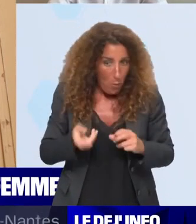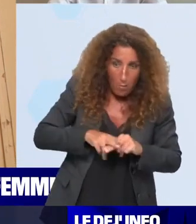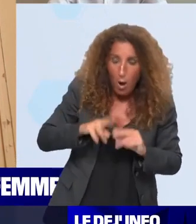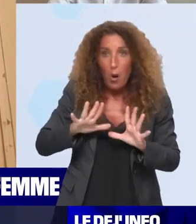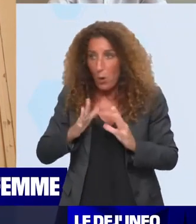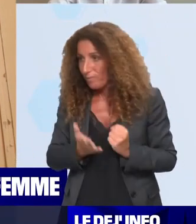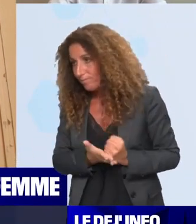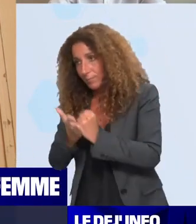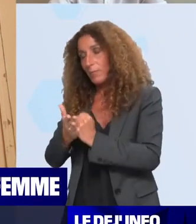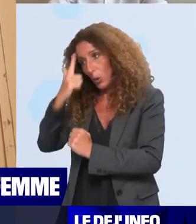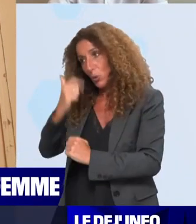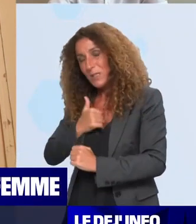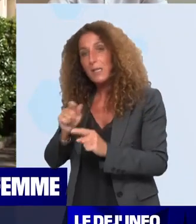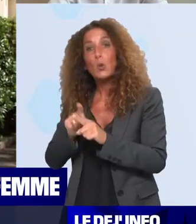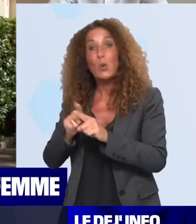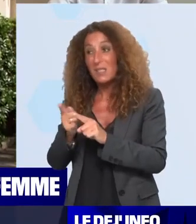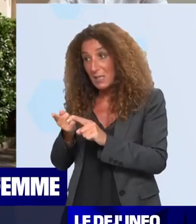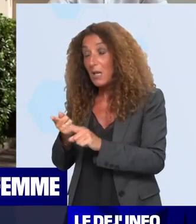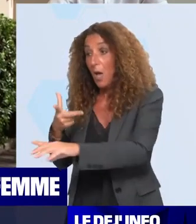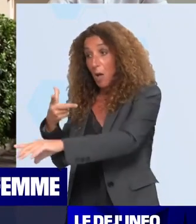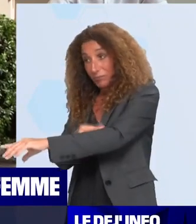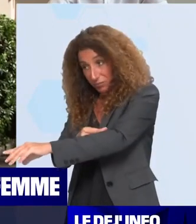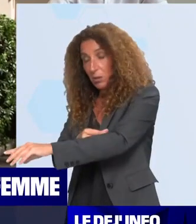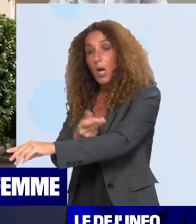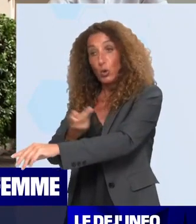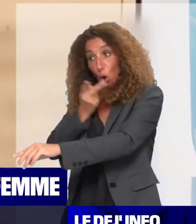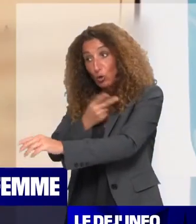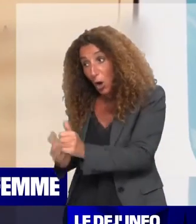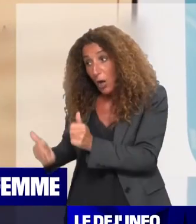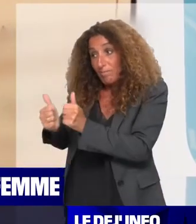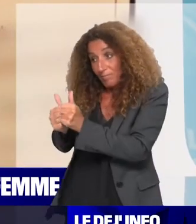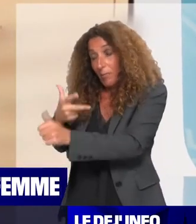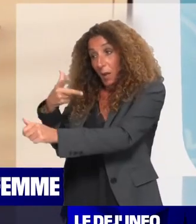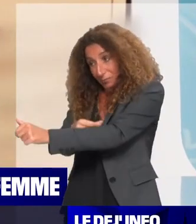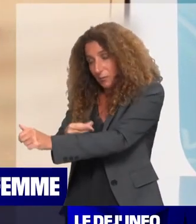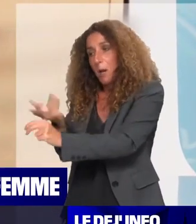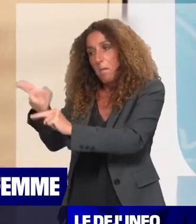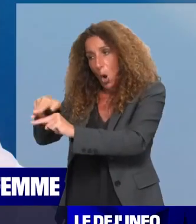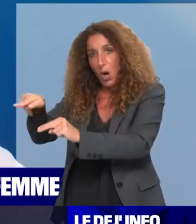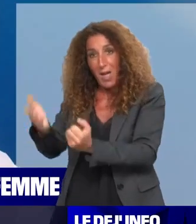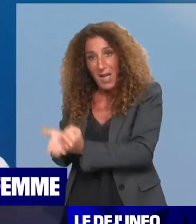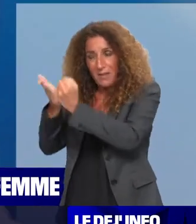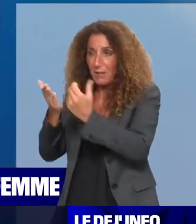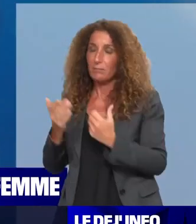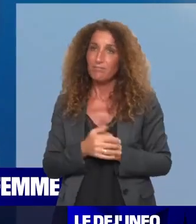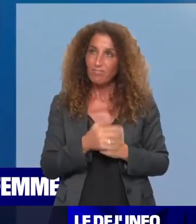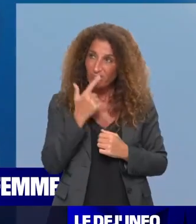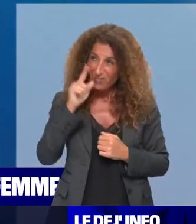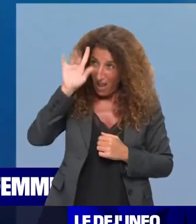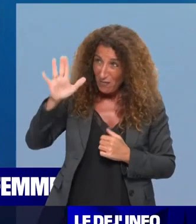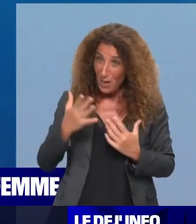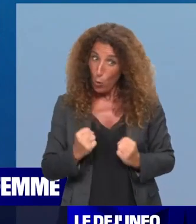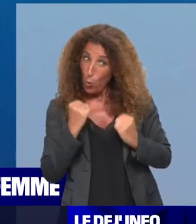suicide assisté et l'euthanasie dans un cadre défini par la loi. Est-ce que c'est un problème de courage politique selon vous ? Il y a